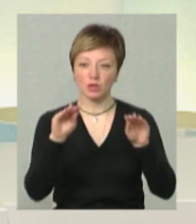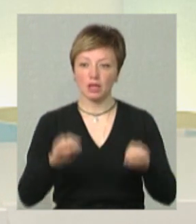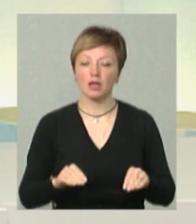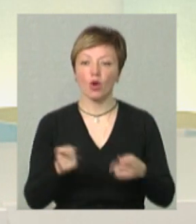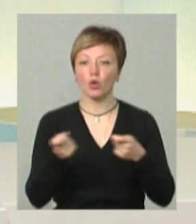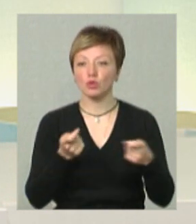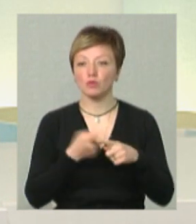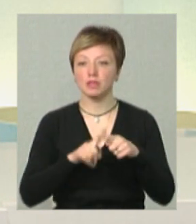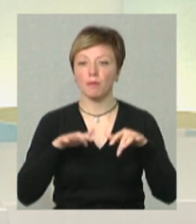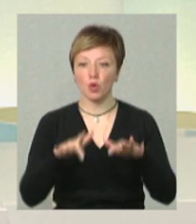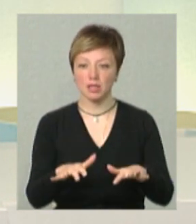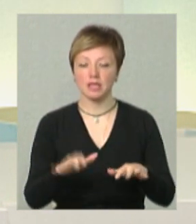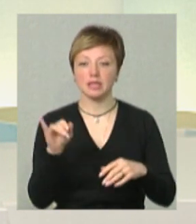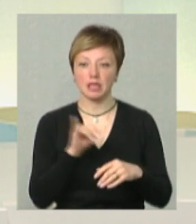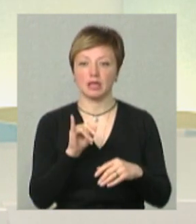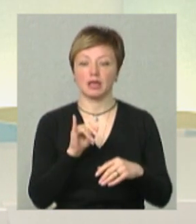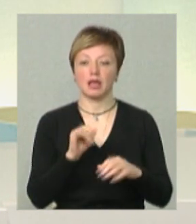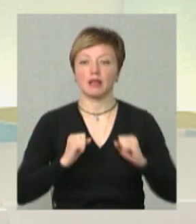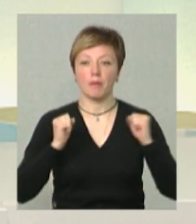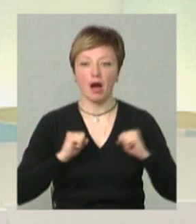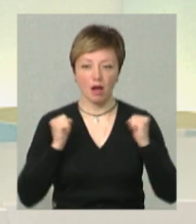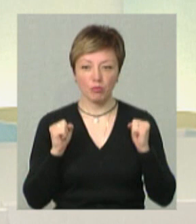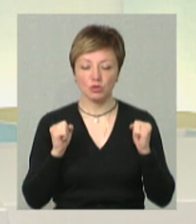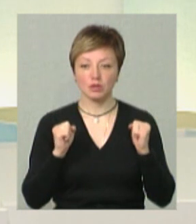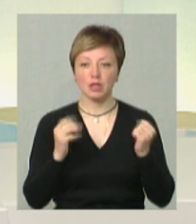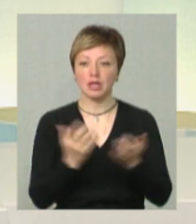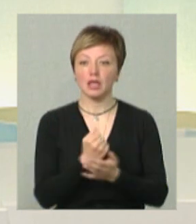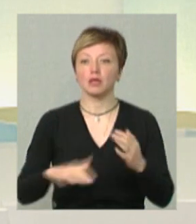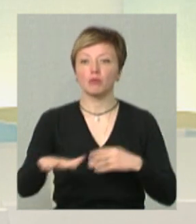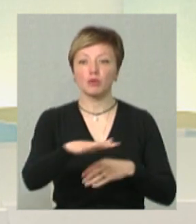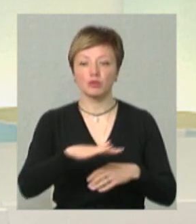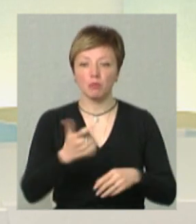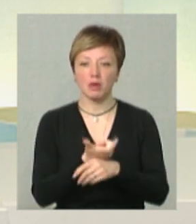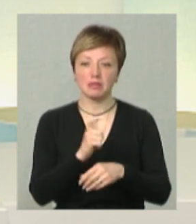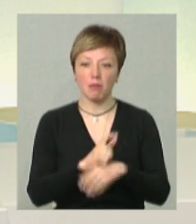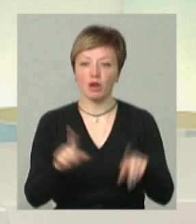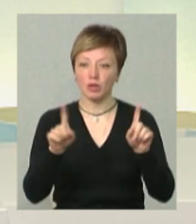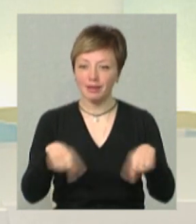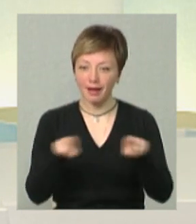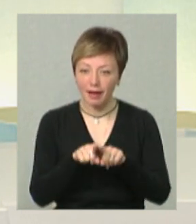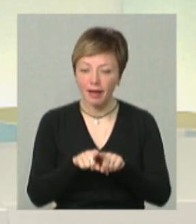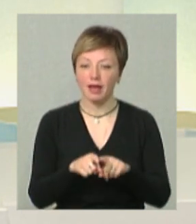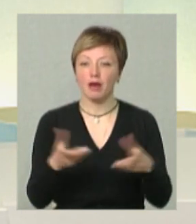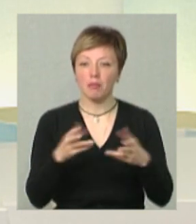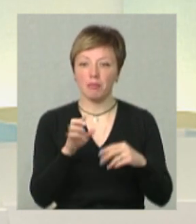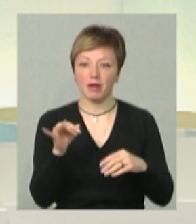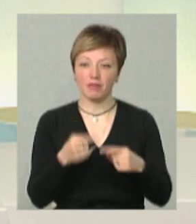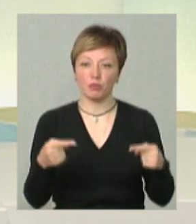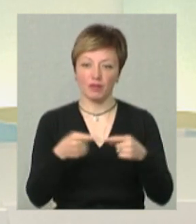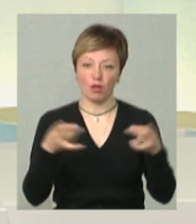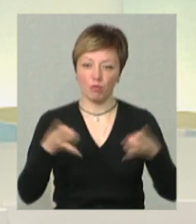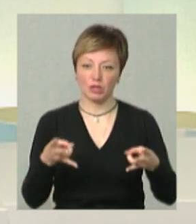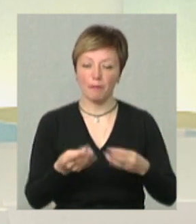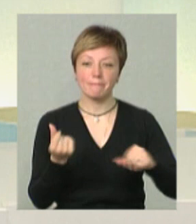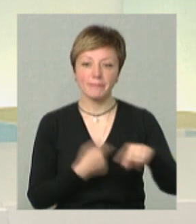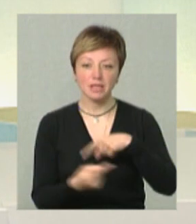ми координуємо цей процес і намагаємося знайти приміщення максимально таке, яке би відповідало потребам